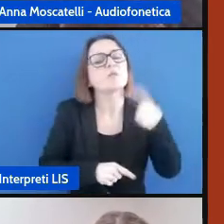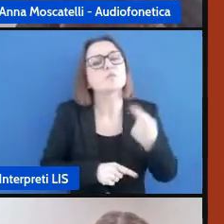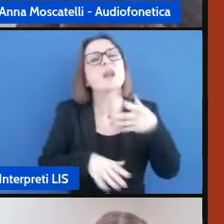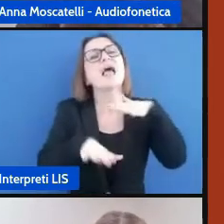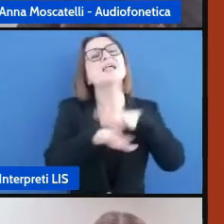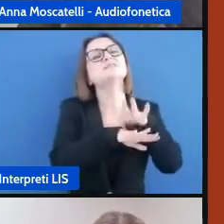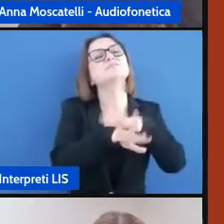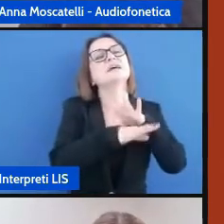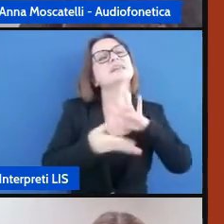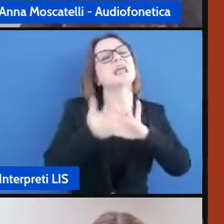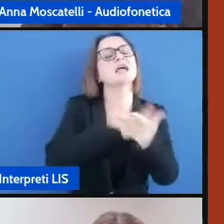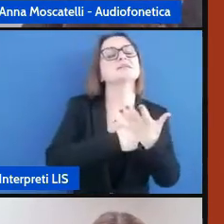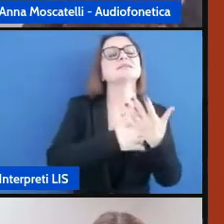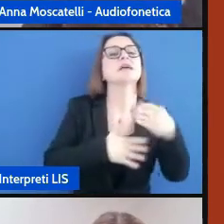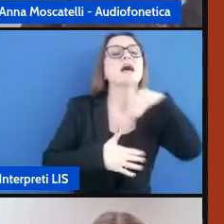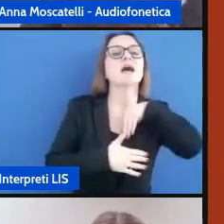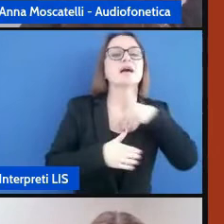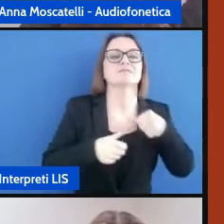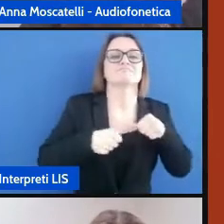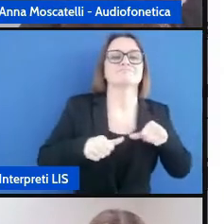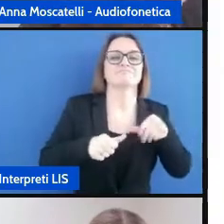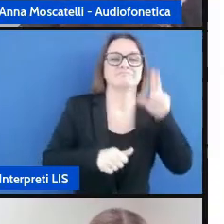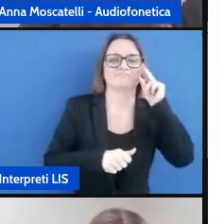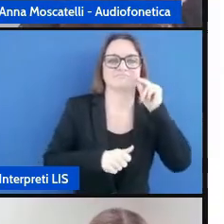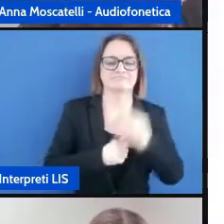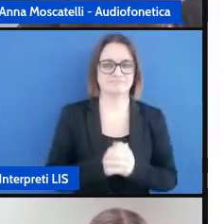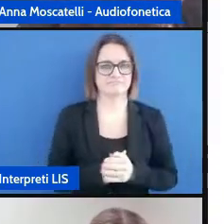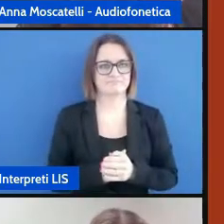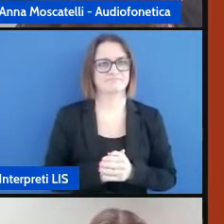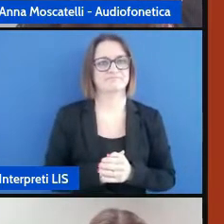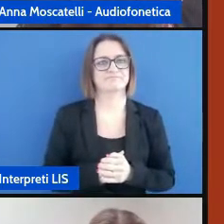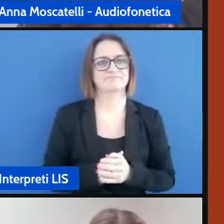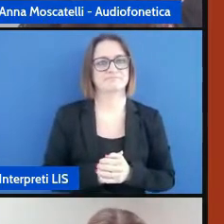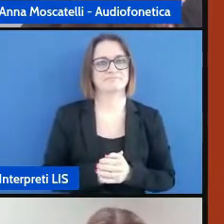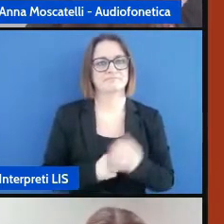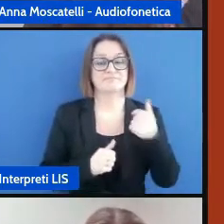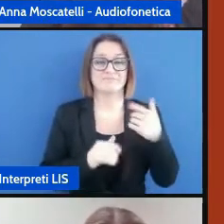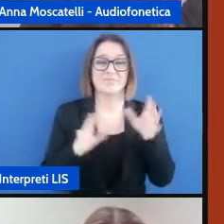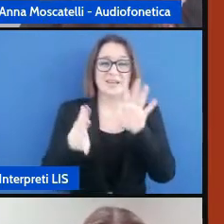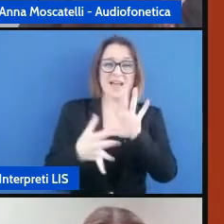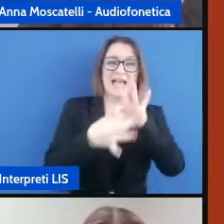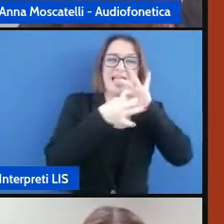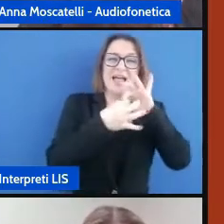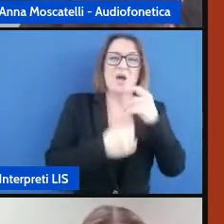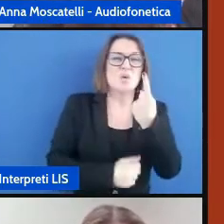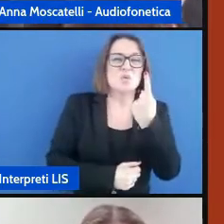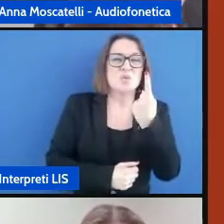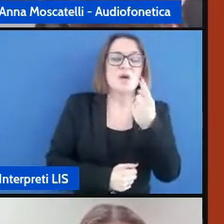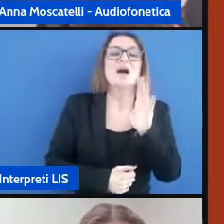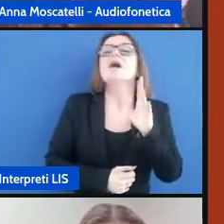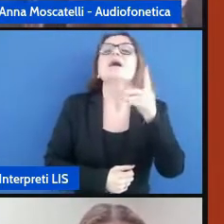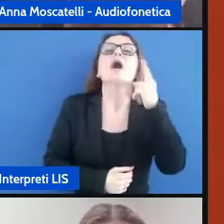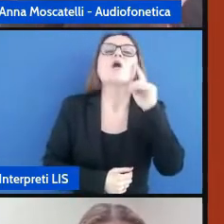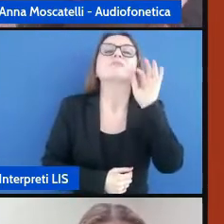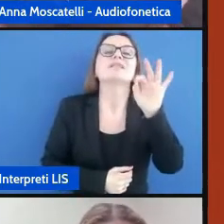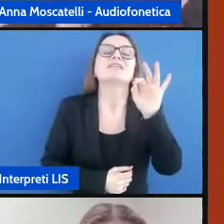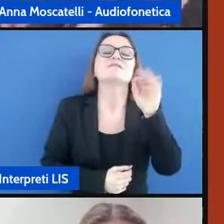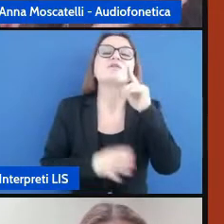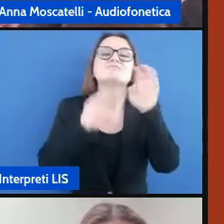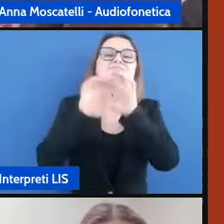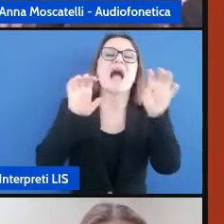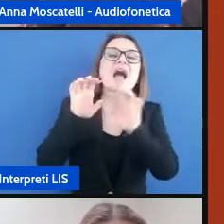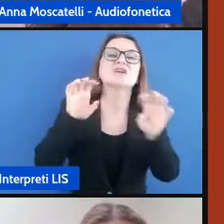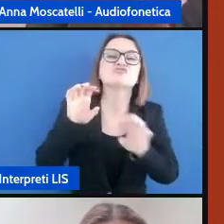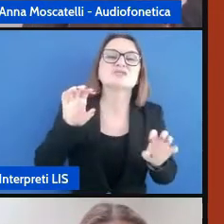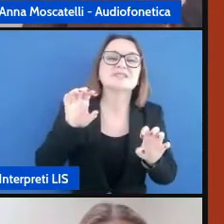possono aiutare soprattutto mi riallaccio un attimino sul discorso delle immagini